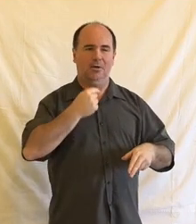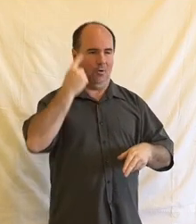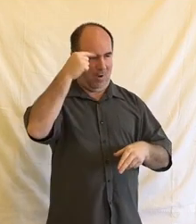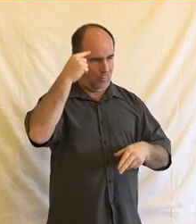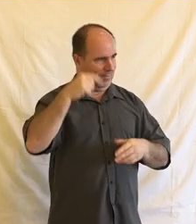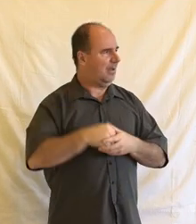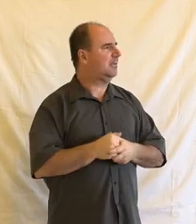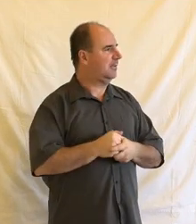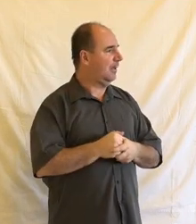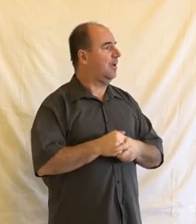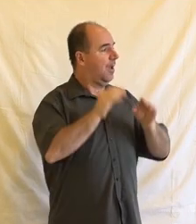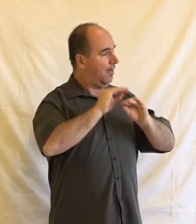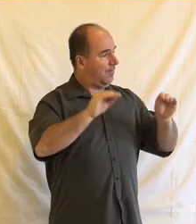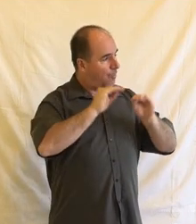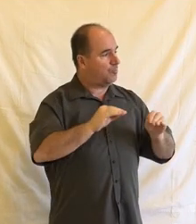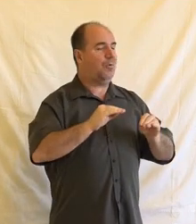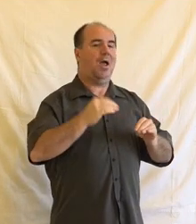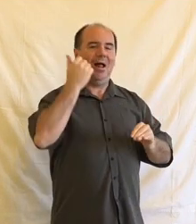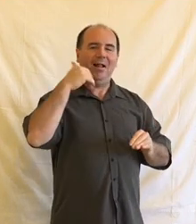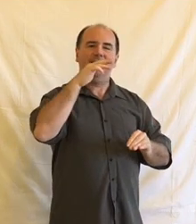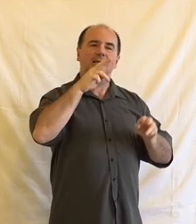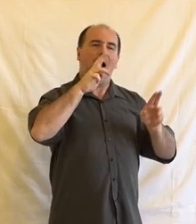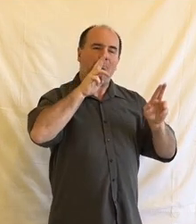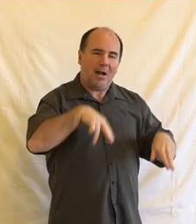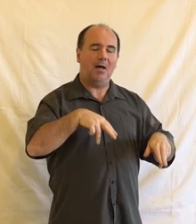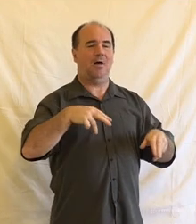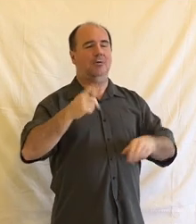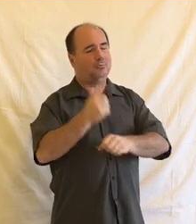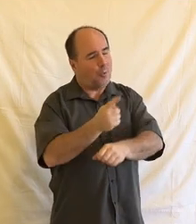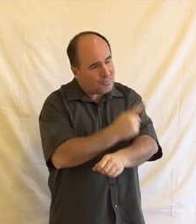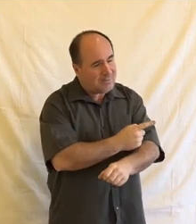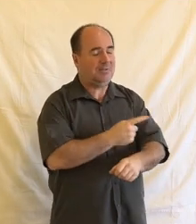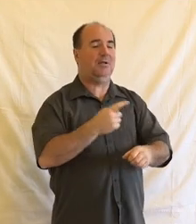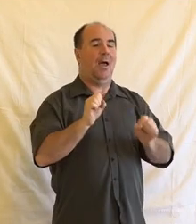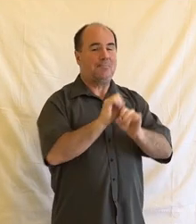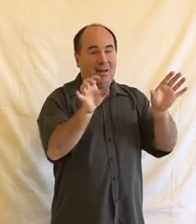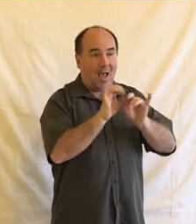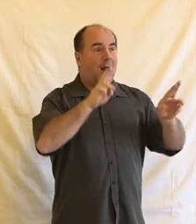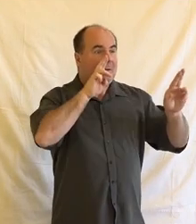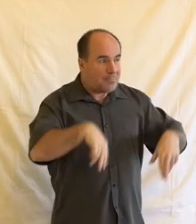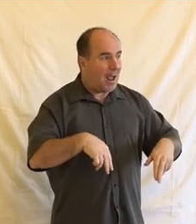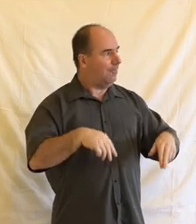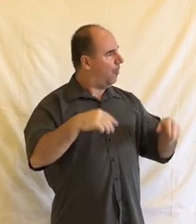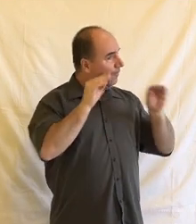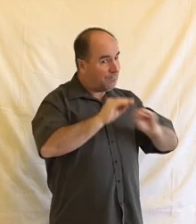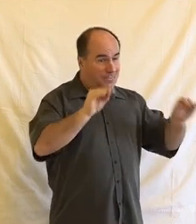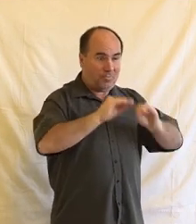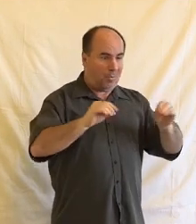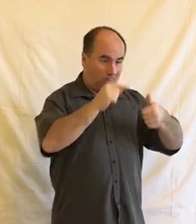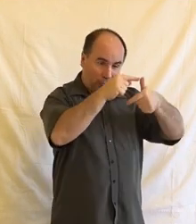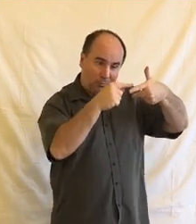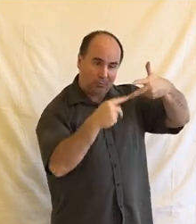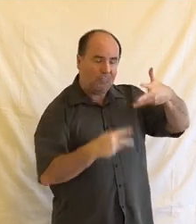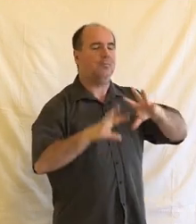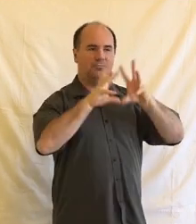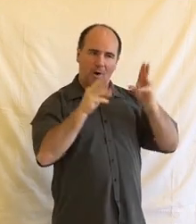kde vyučuje lidská práva a soudnictví, etika a právo žurnalistiky a mediální právo. Takže rozhodně žena, která v tomto